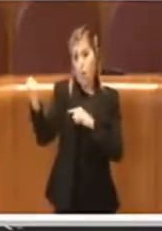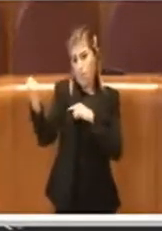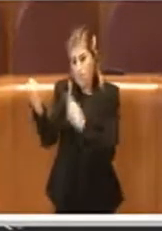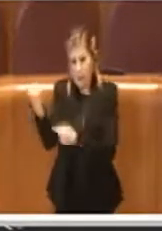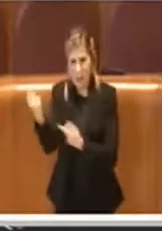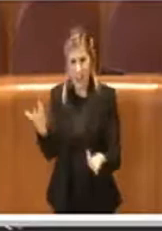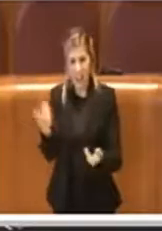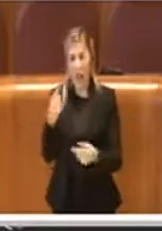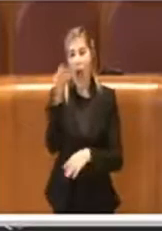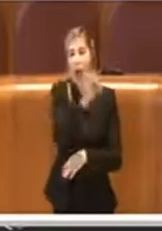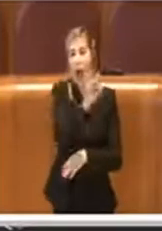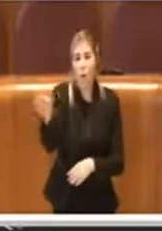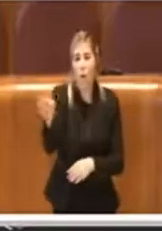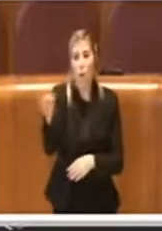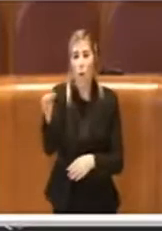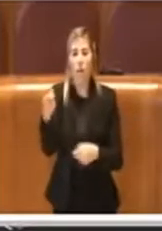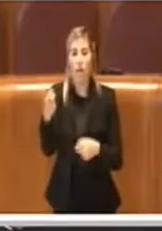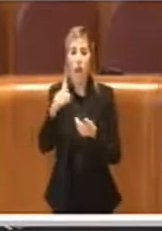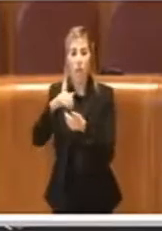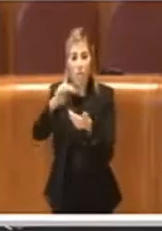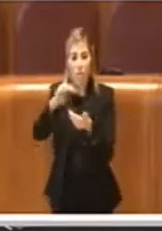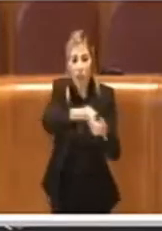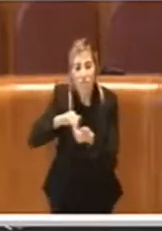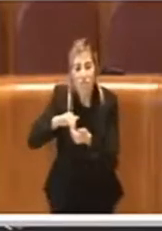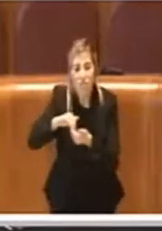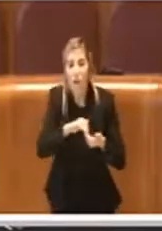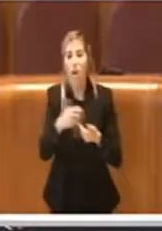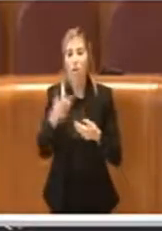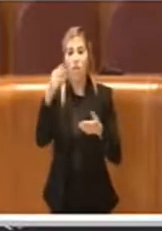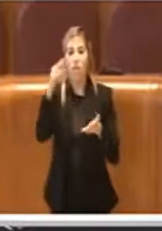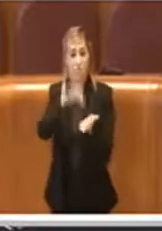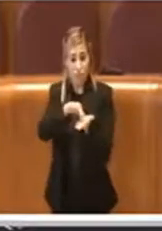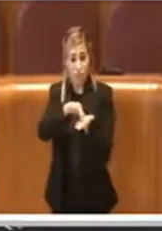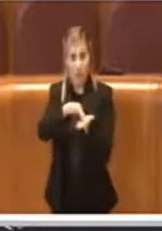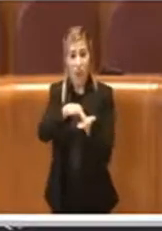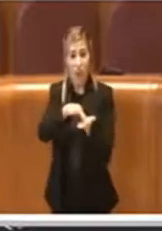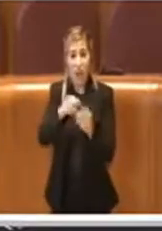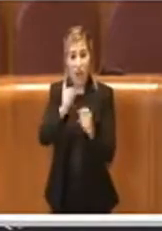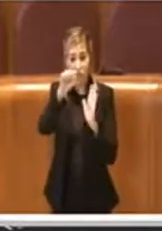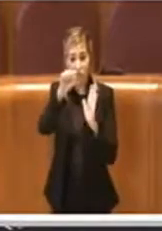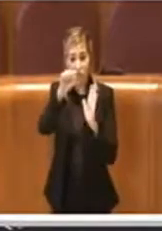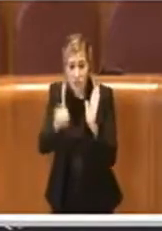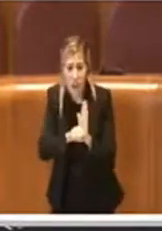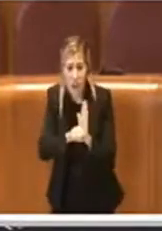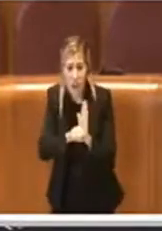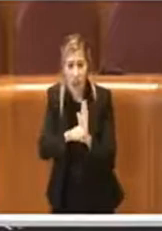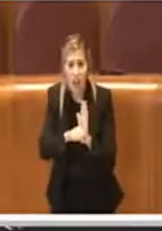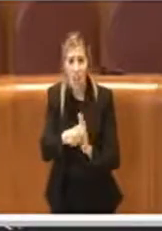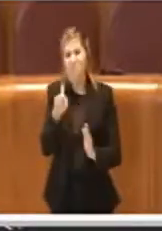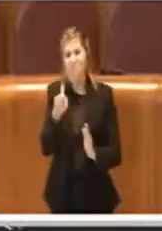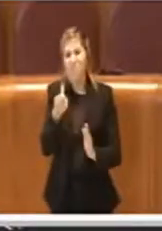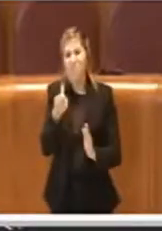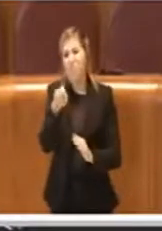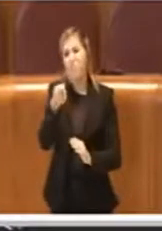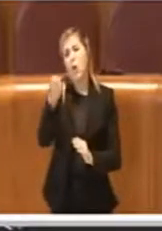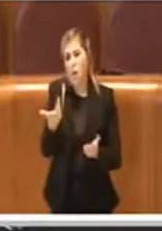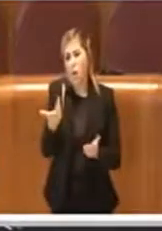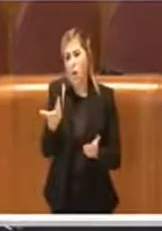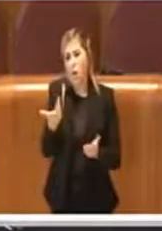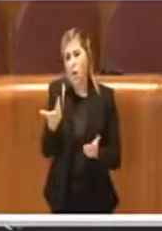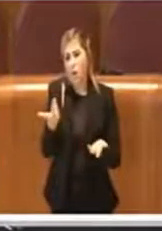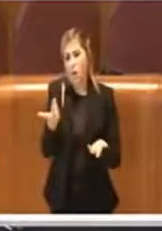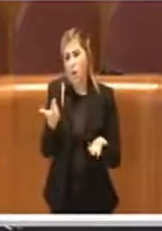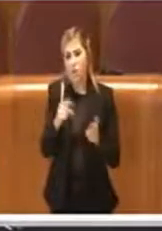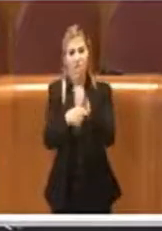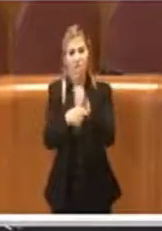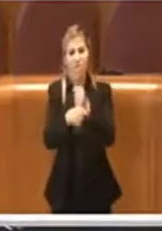di residenti della città storica molto numericamente poco rappresentative, non